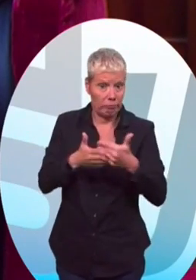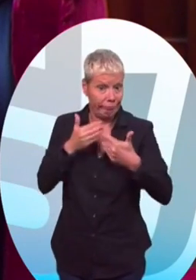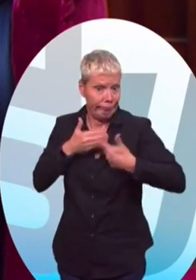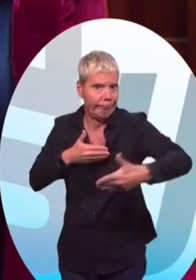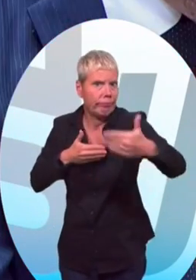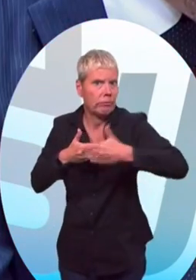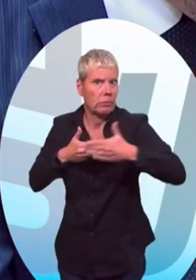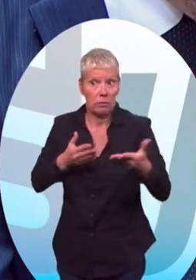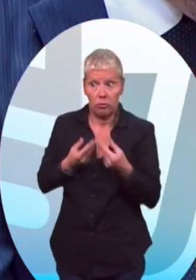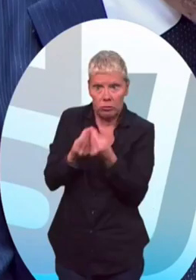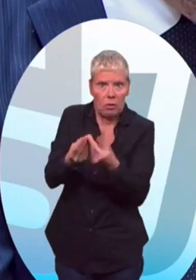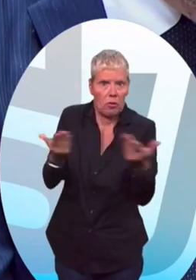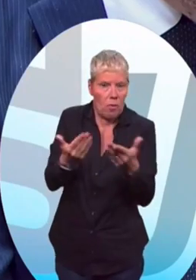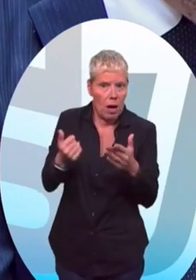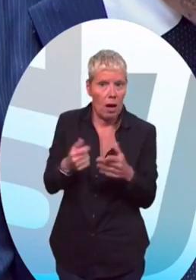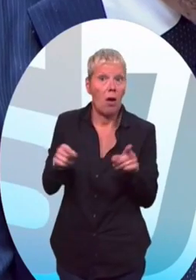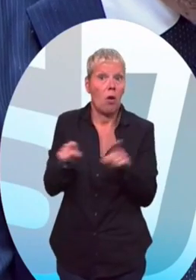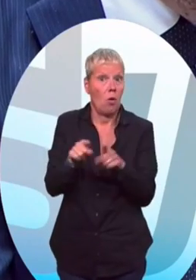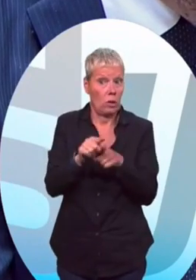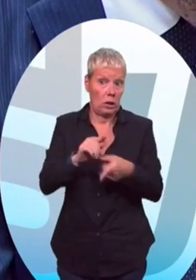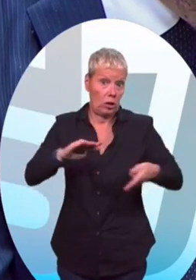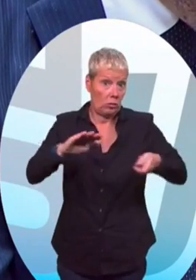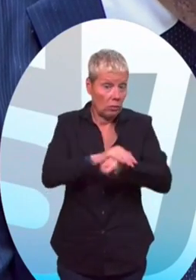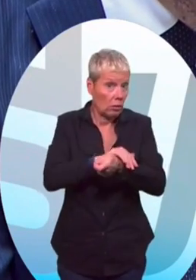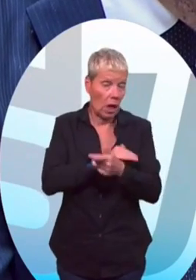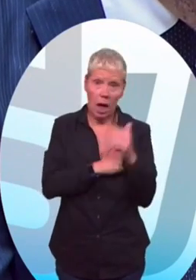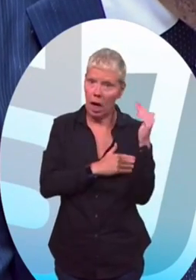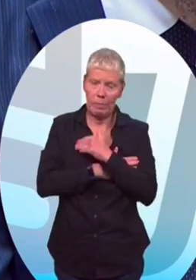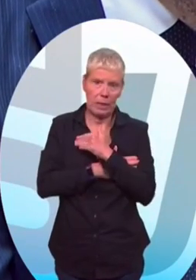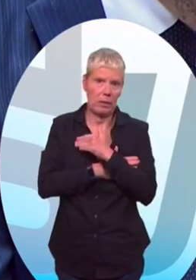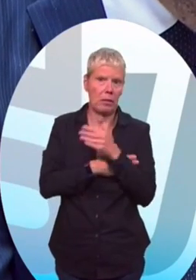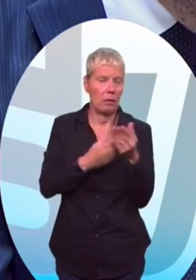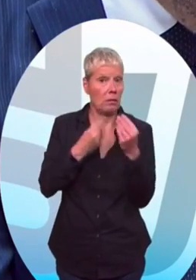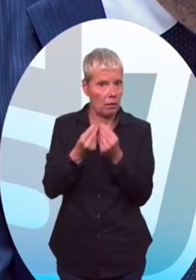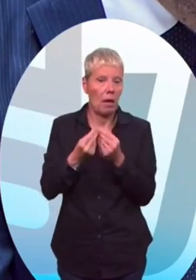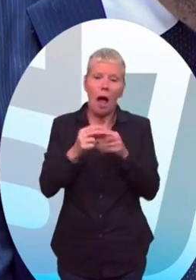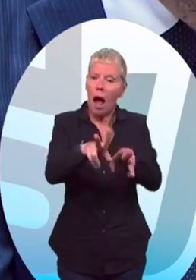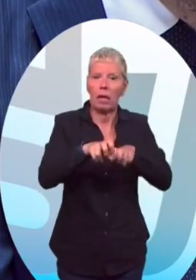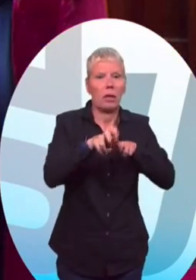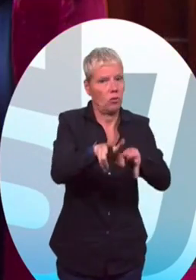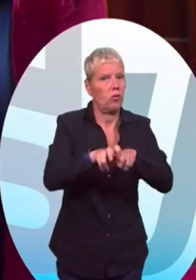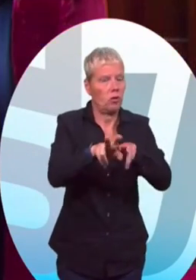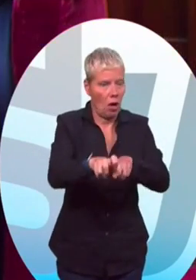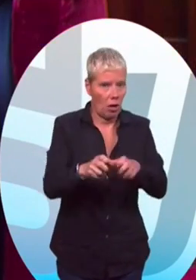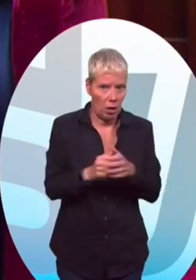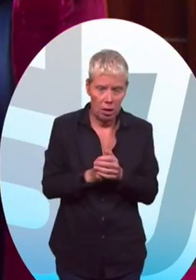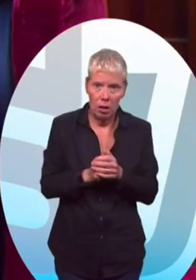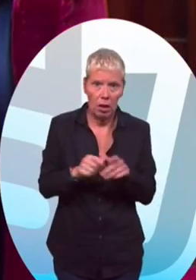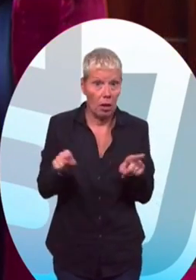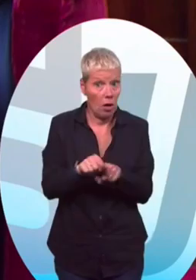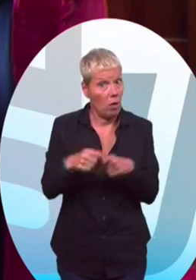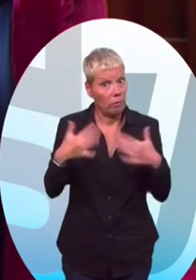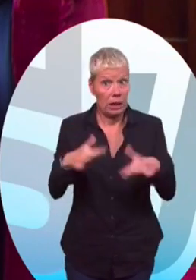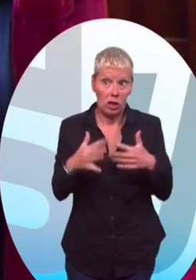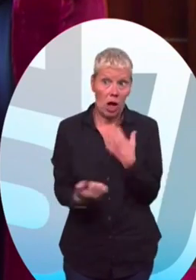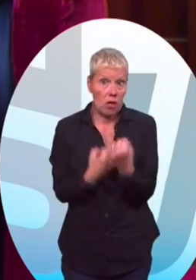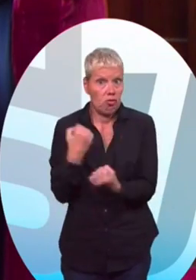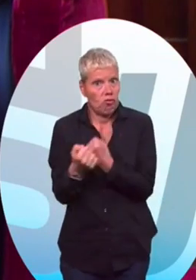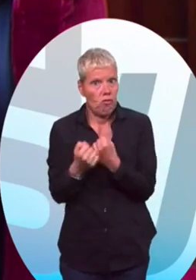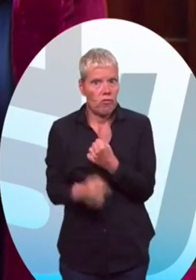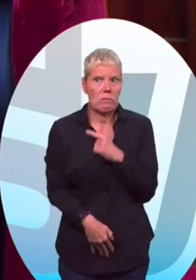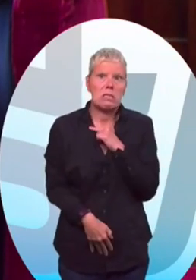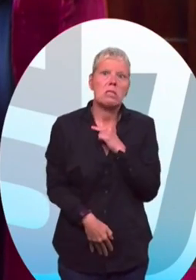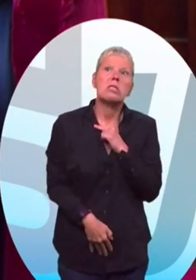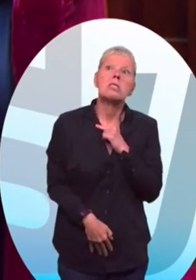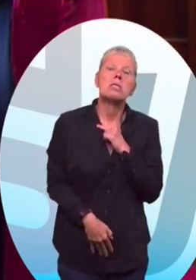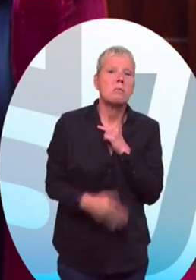doit être assuré. C'est une indemnisation rapide des agriculteurs, le couteau déjà sous la gorge. C